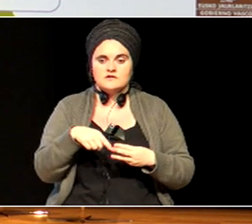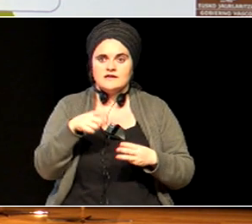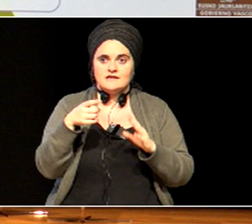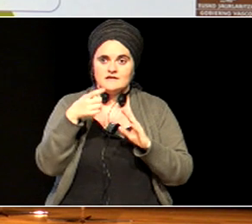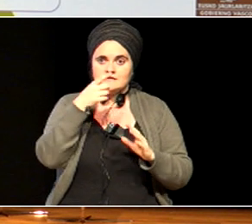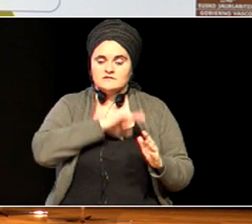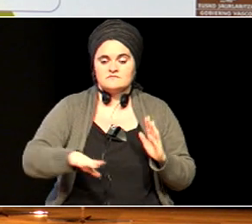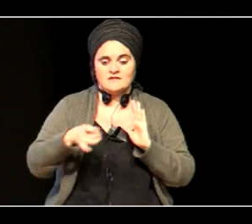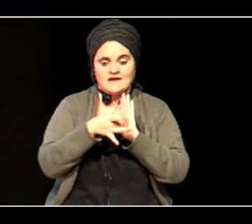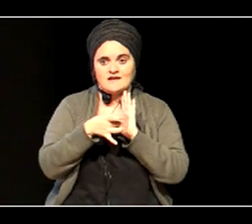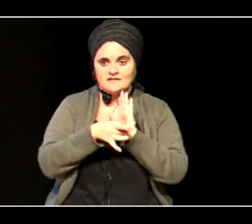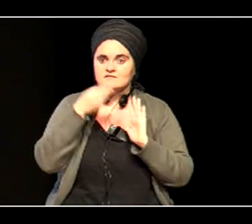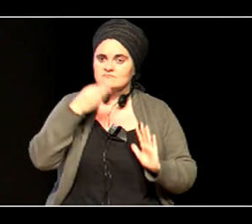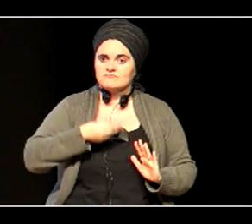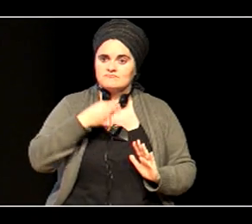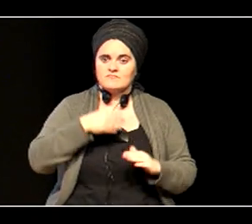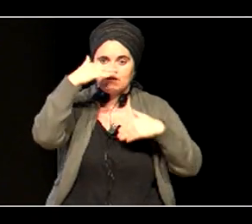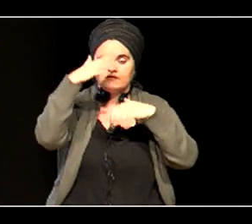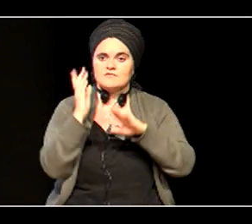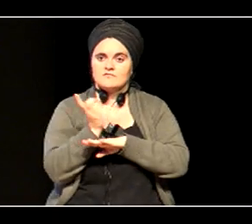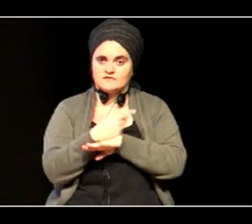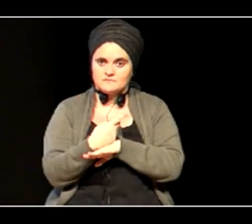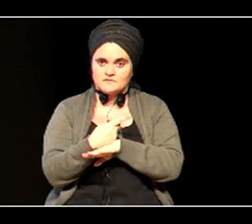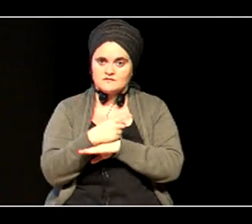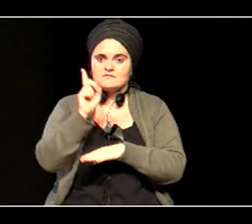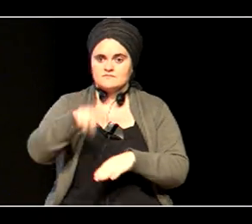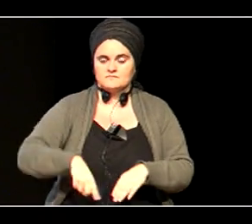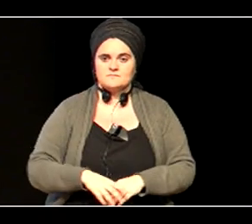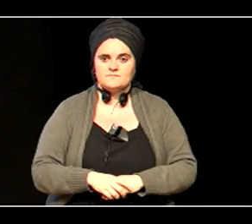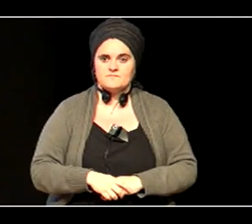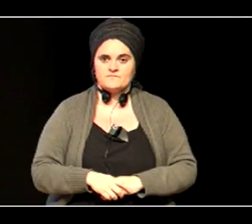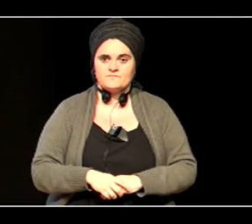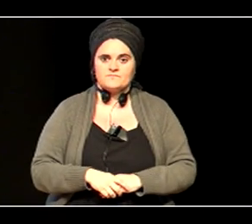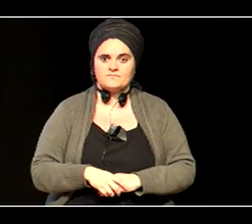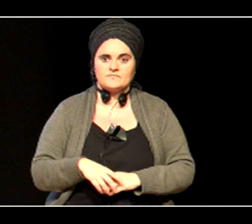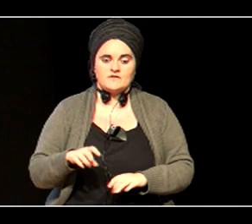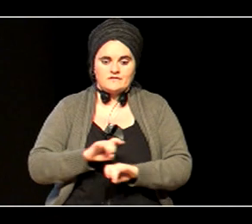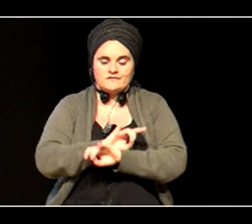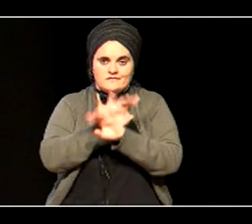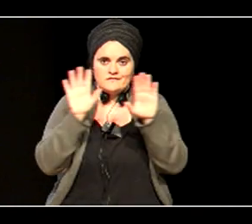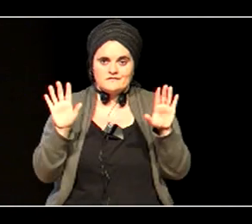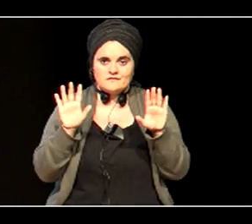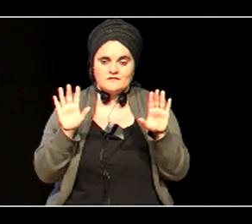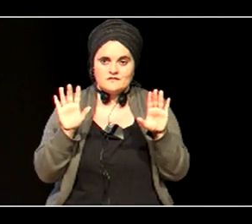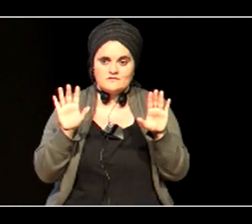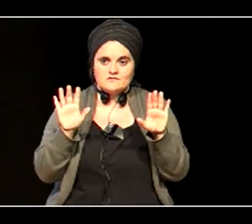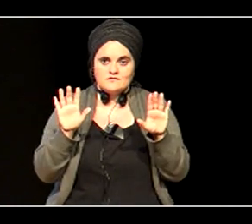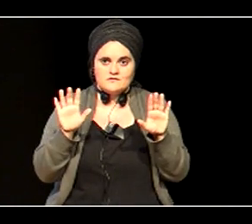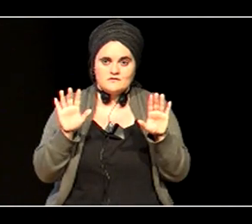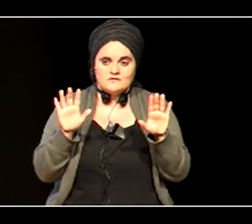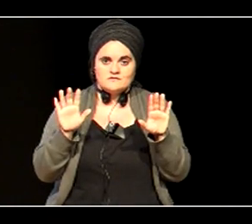dagokio arreta goiztiarreri baita ere agerian jarri behar dugu eta jarri nahi dugu